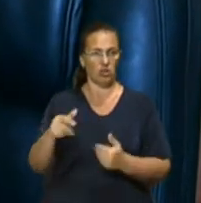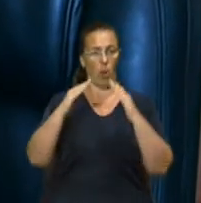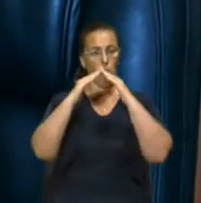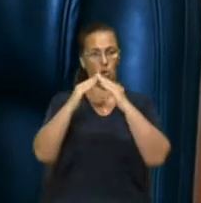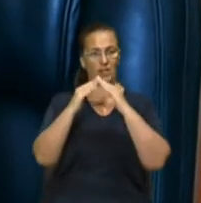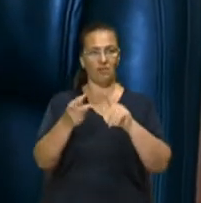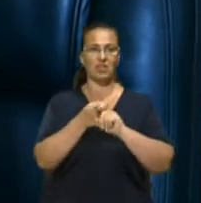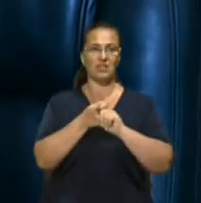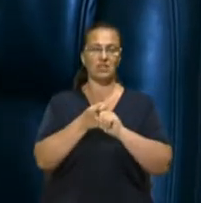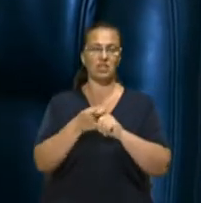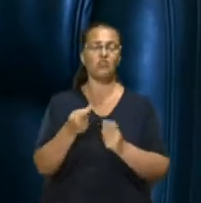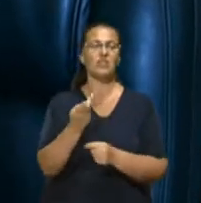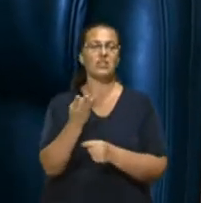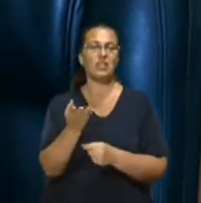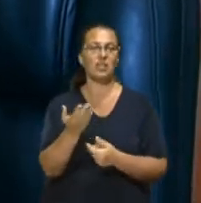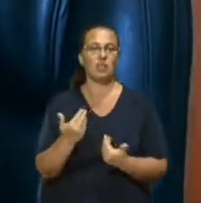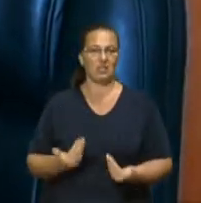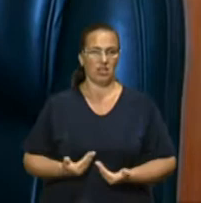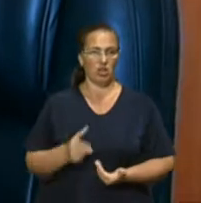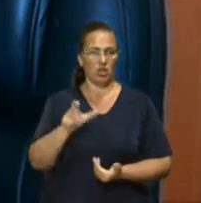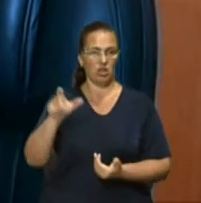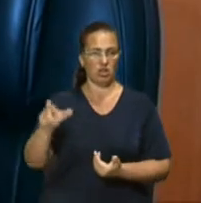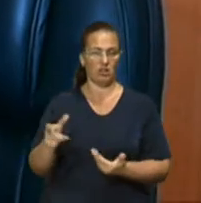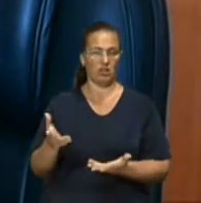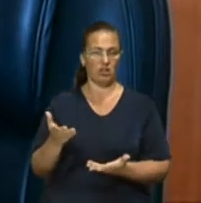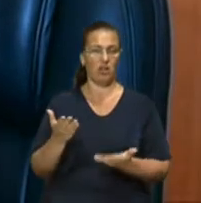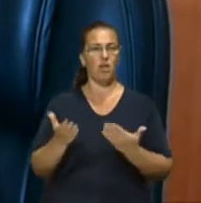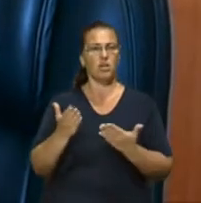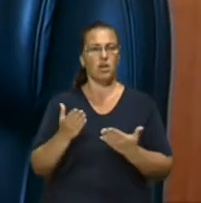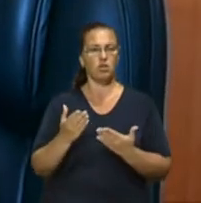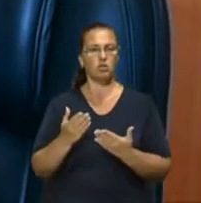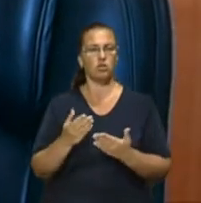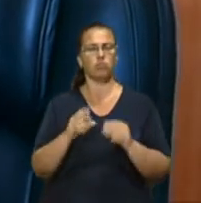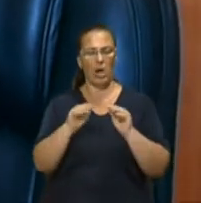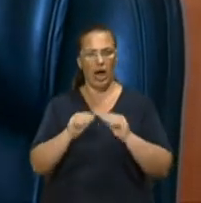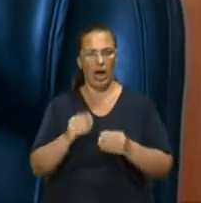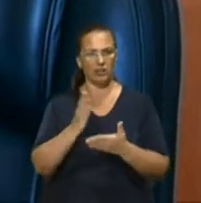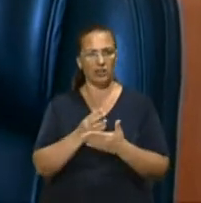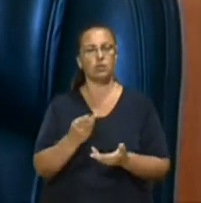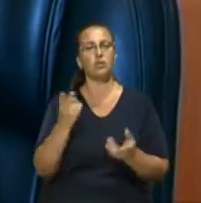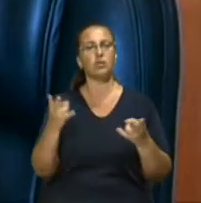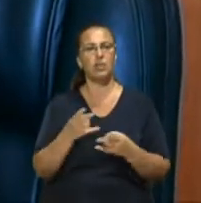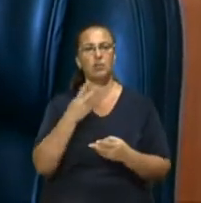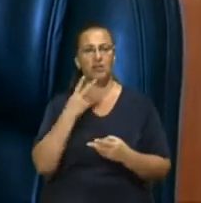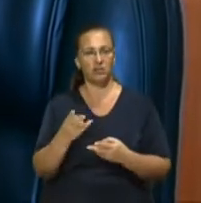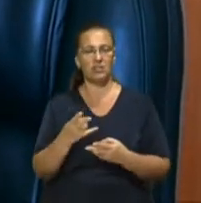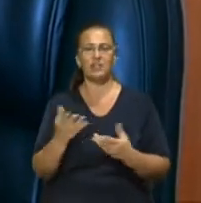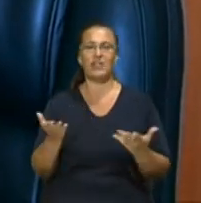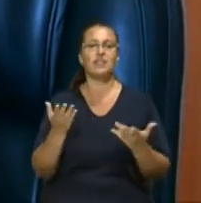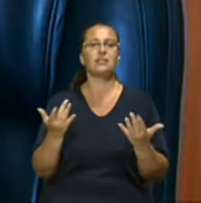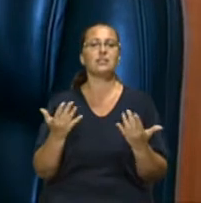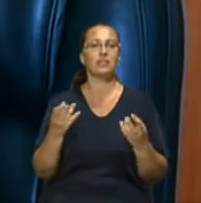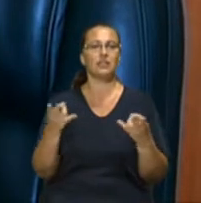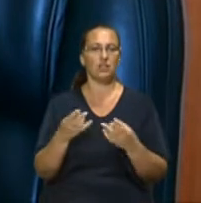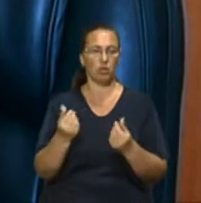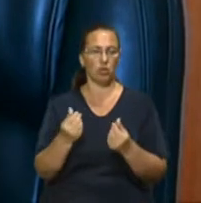існуючих мешканців. Якщо це висотка, там інше співфінансування. Треба дивитися від кількості мешканців і потреби коштів. Тобто там